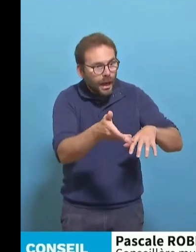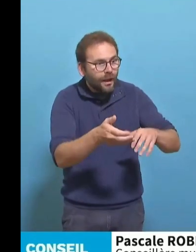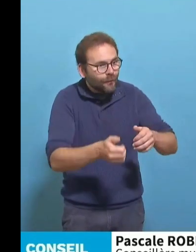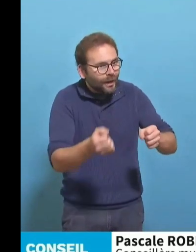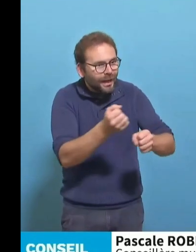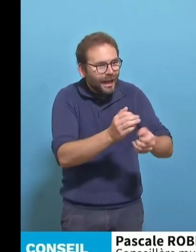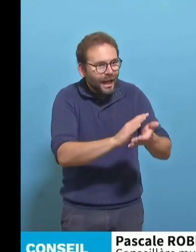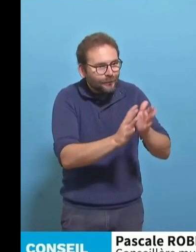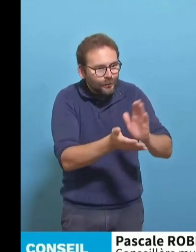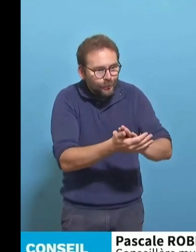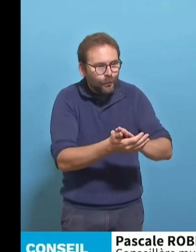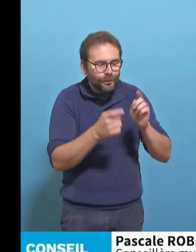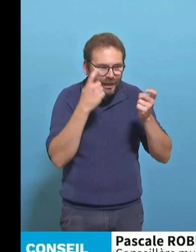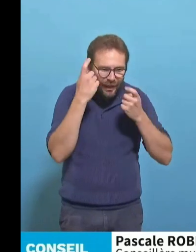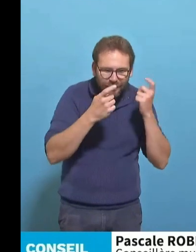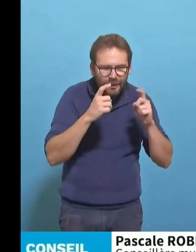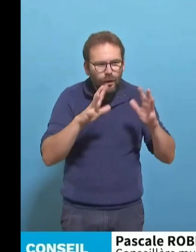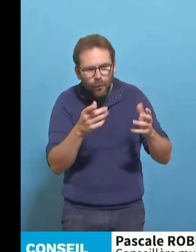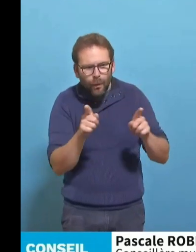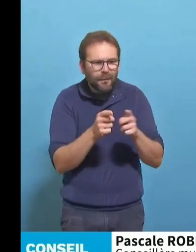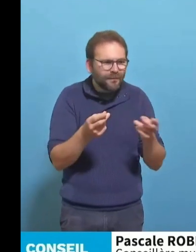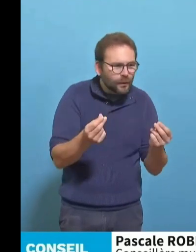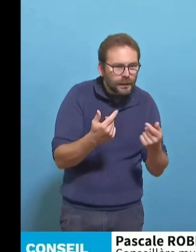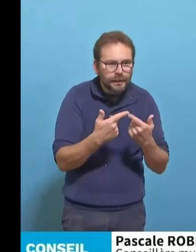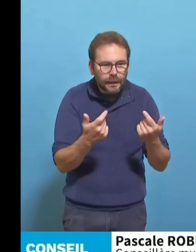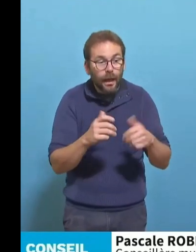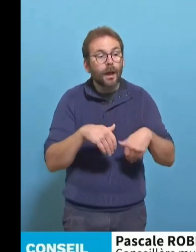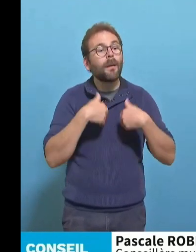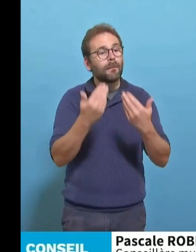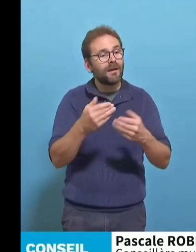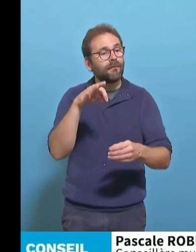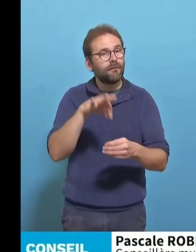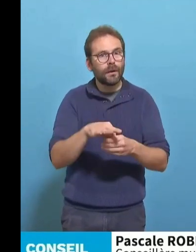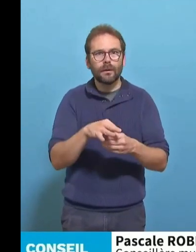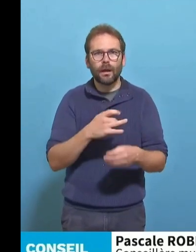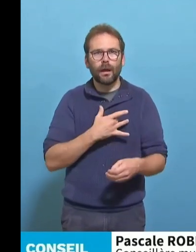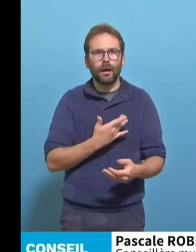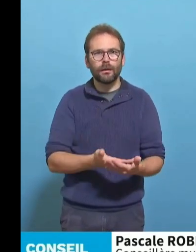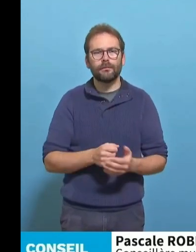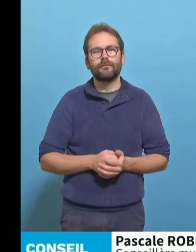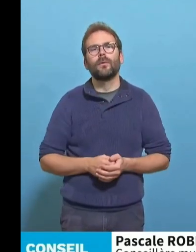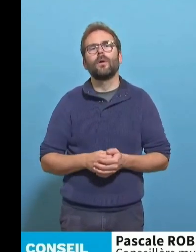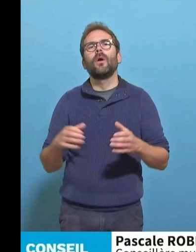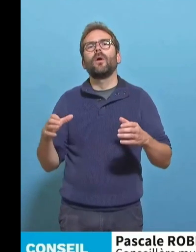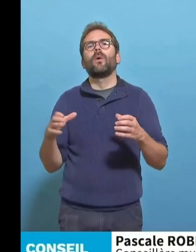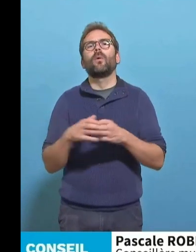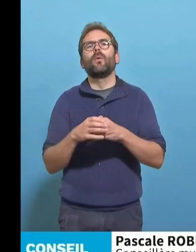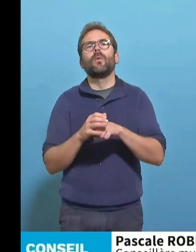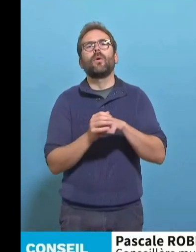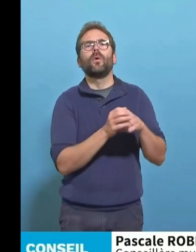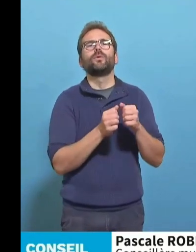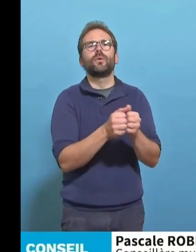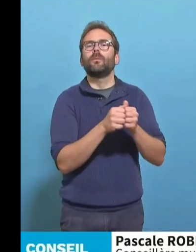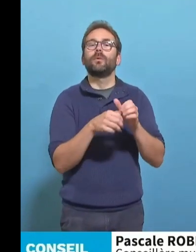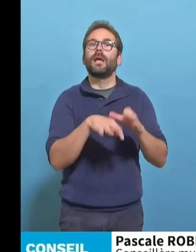discuter les contours, notamment financiers, puis de le soumettre au vote. Élus du groupe gauche commune, nous soutenons